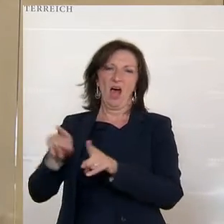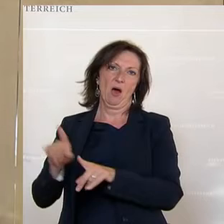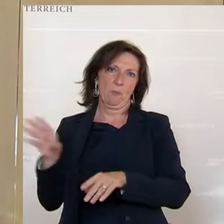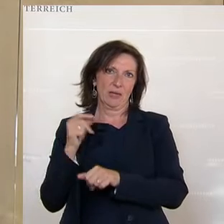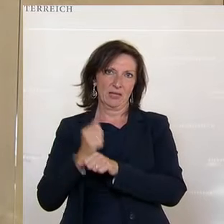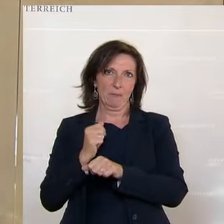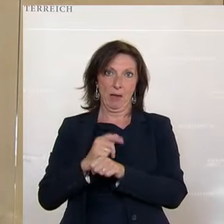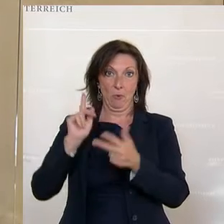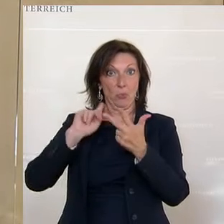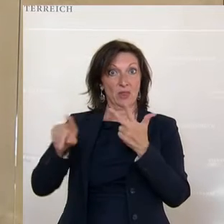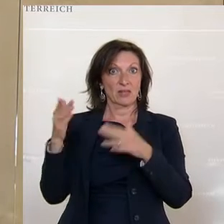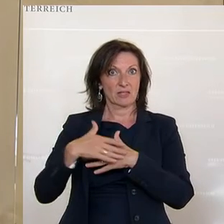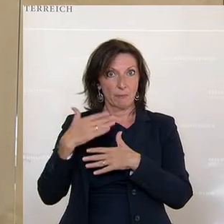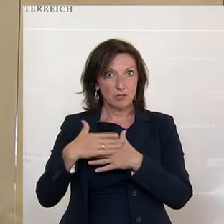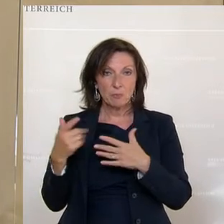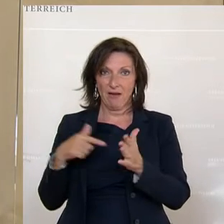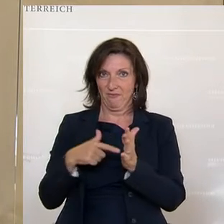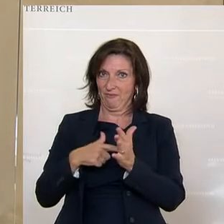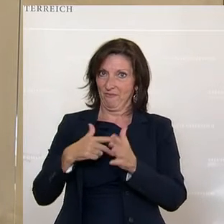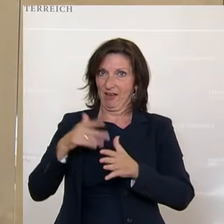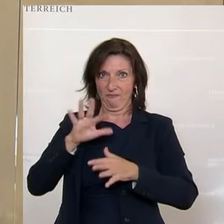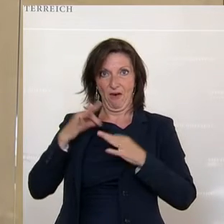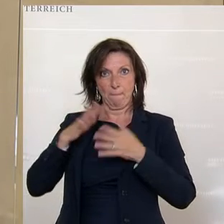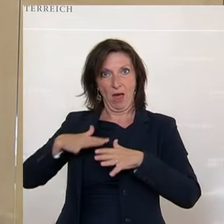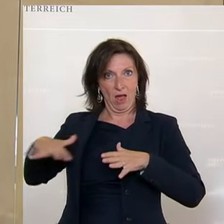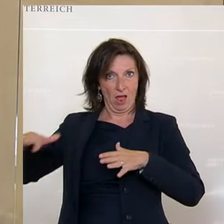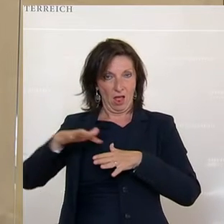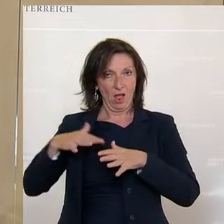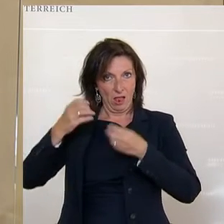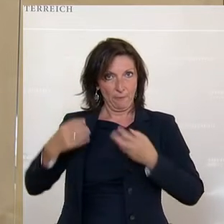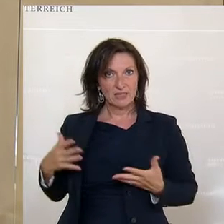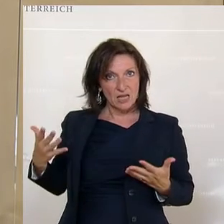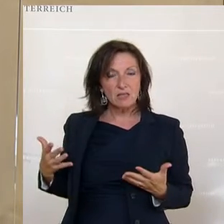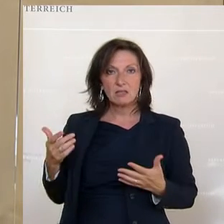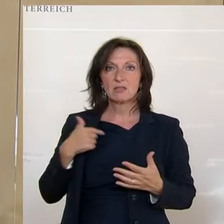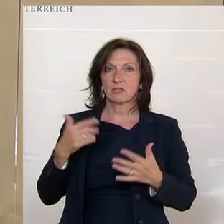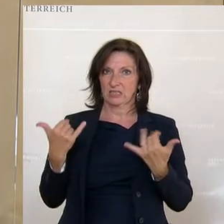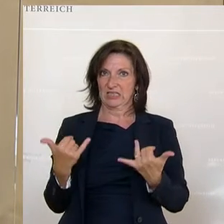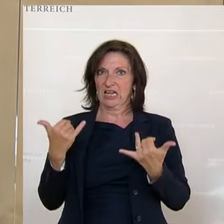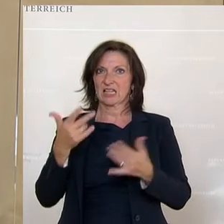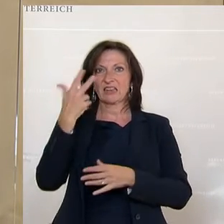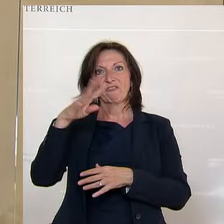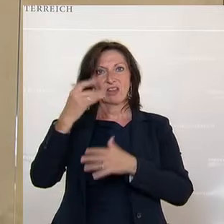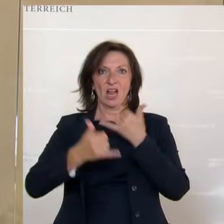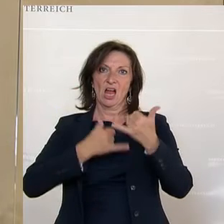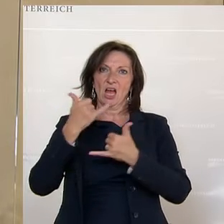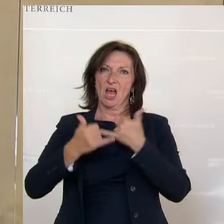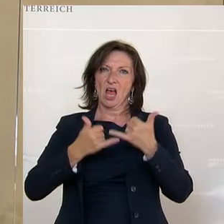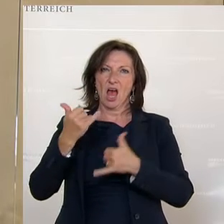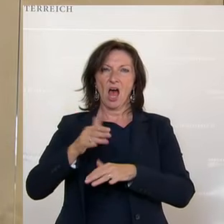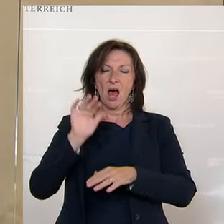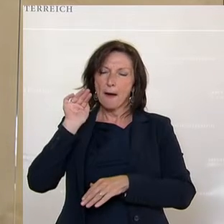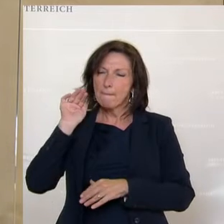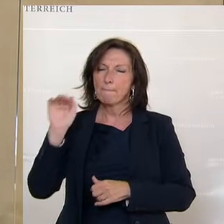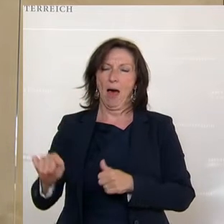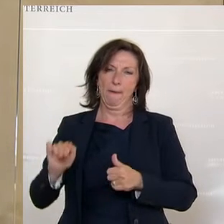Ein drittes Beispiel, weil es eben auch in meinem persönlichen familiären Umfeld eben dazu gekommen ist. Ich habe jetzt circa ein Dreivierteljahr wirklich wie auf ein krankes